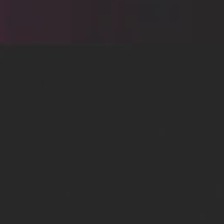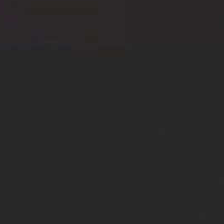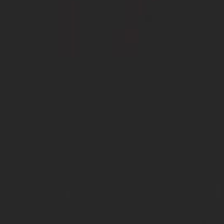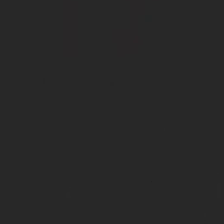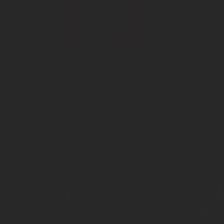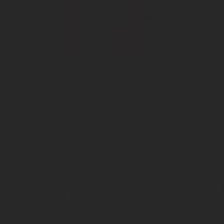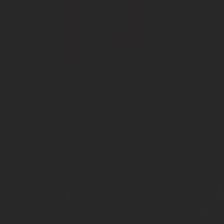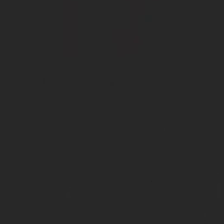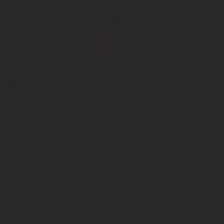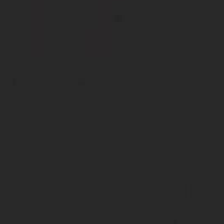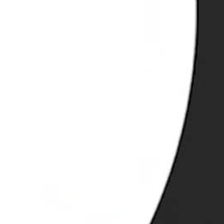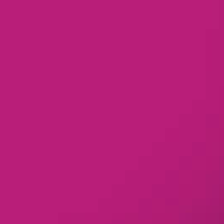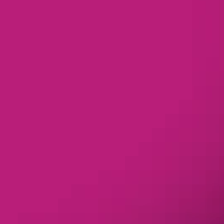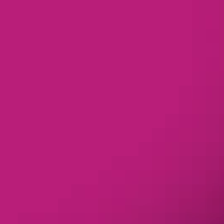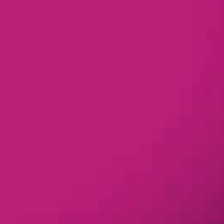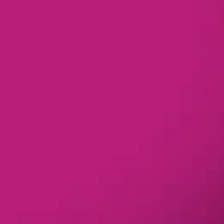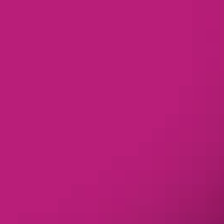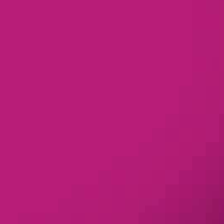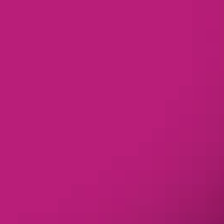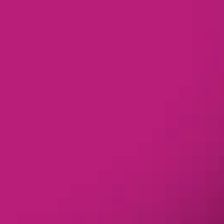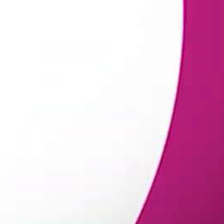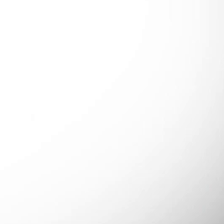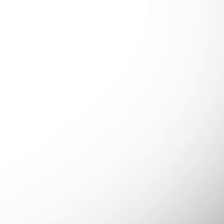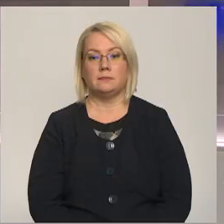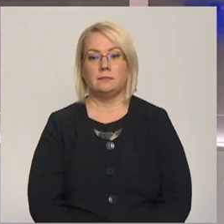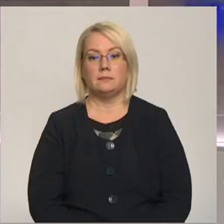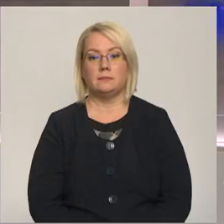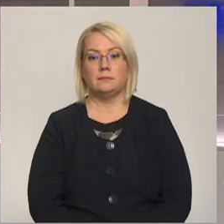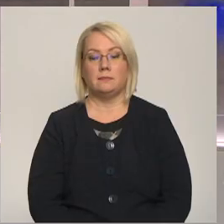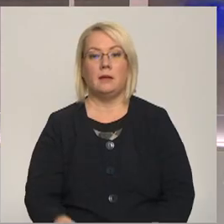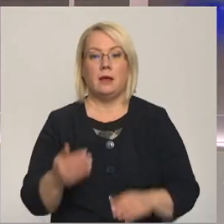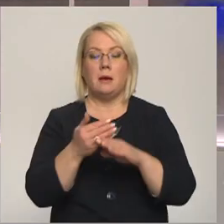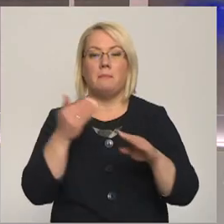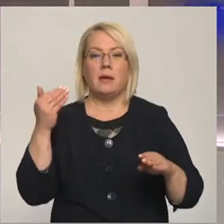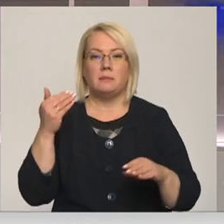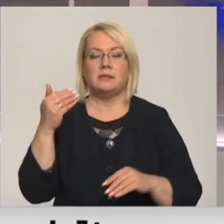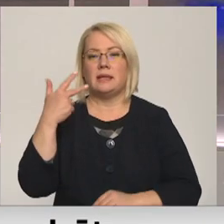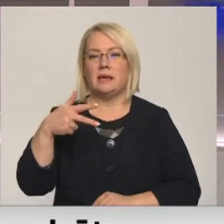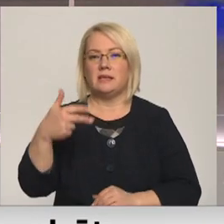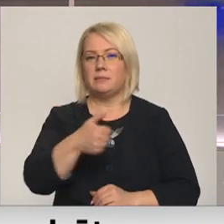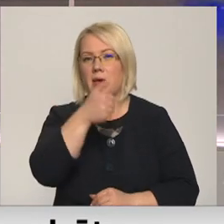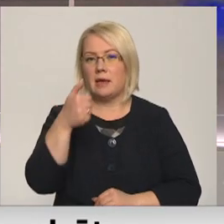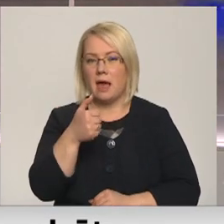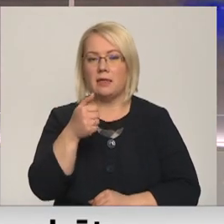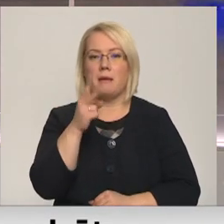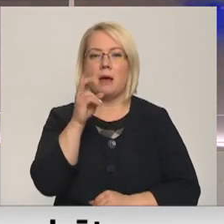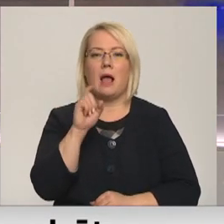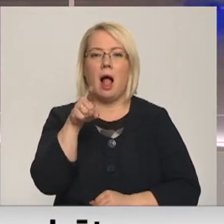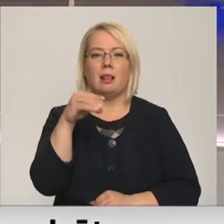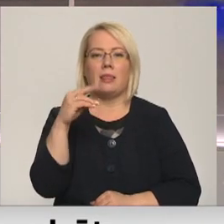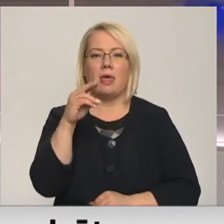Re! Viss ēters ir te! Pirms vairāk nekā 30 gadiem Kaltenē tapa